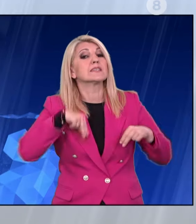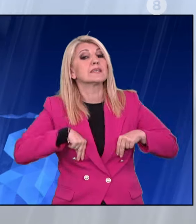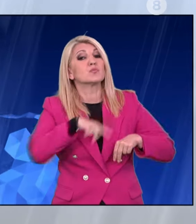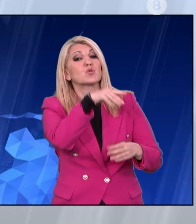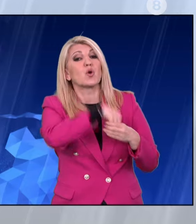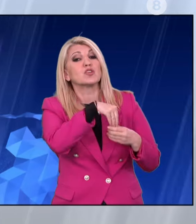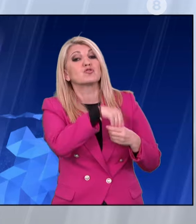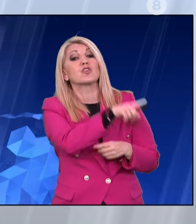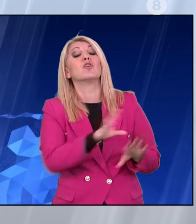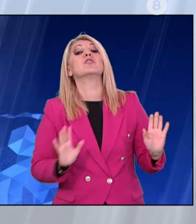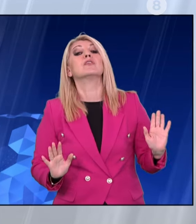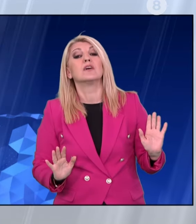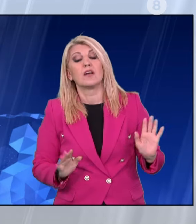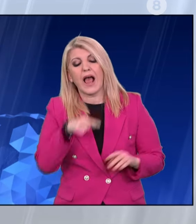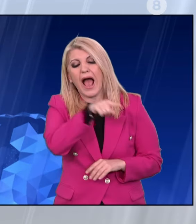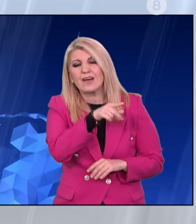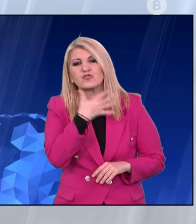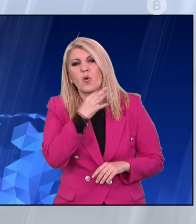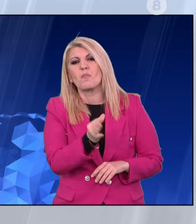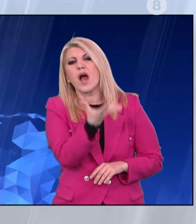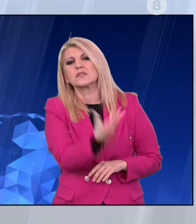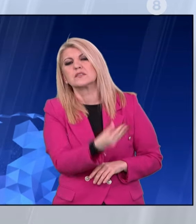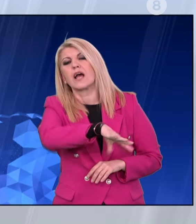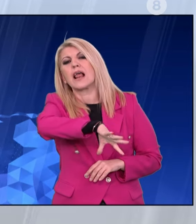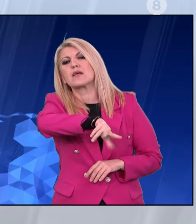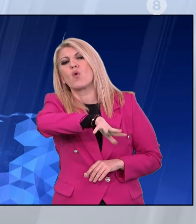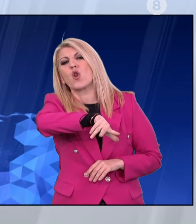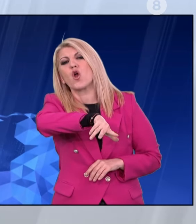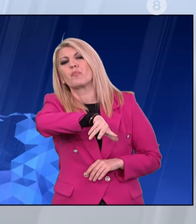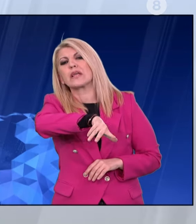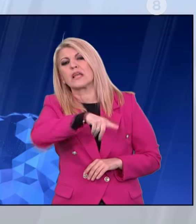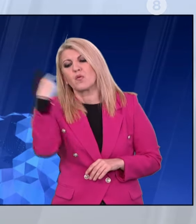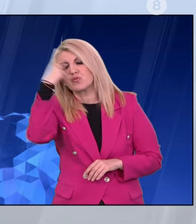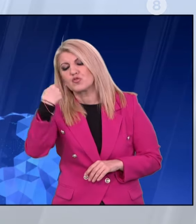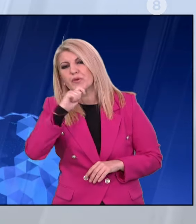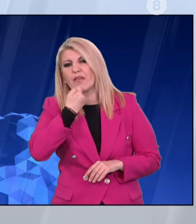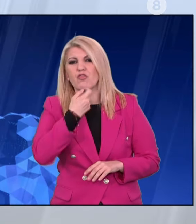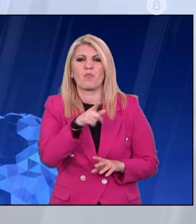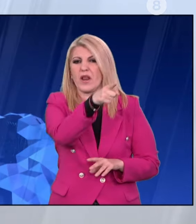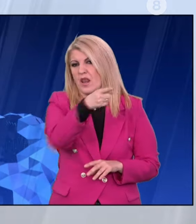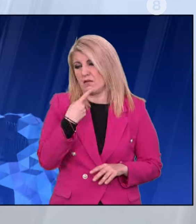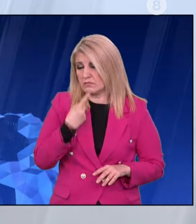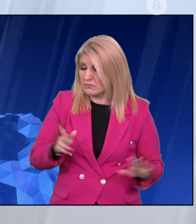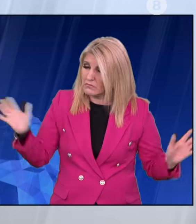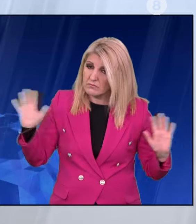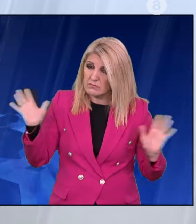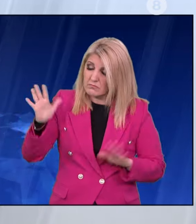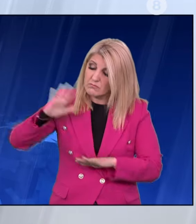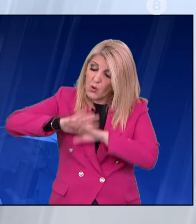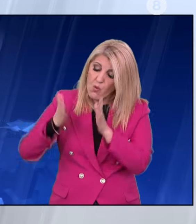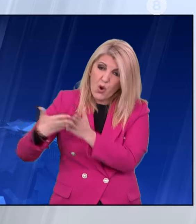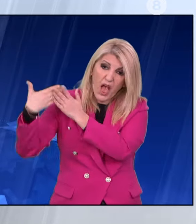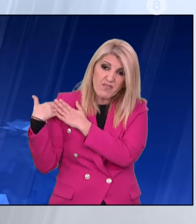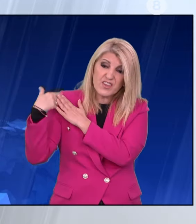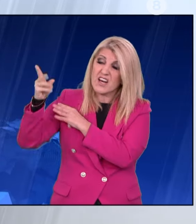δεδομένων. Το θέμα υπερβαίνει την αποπομπή της κυρίας Ασημακοπούλου πλέον και ακουμπάει τον ίδιο τον κύριο Μητσοτάκη και το κόμμα της Νέας